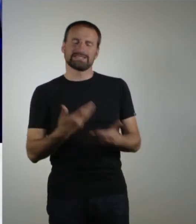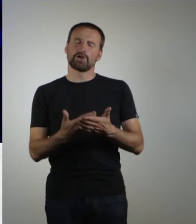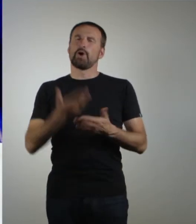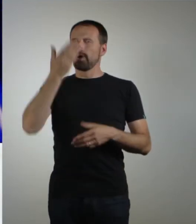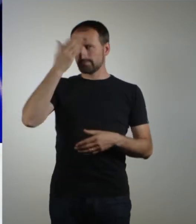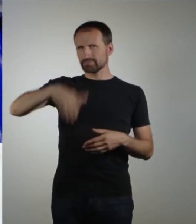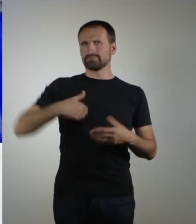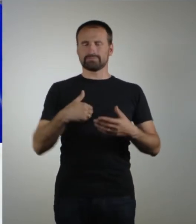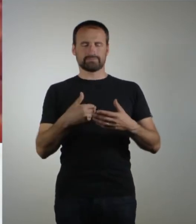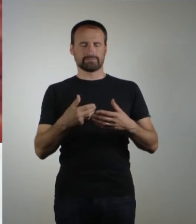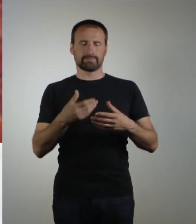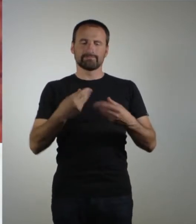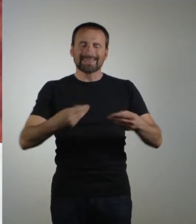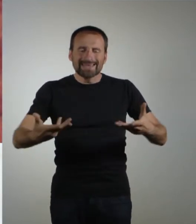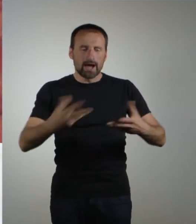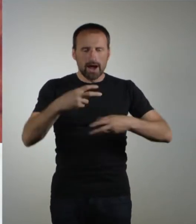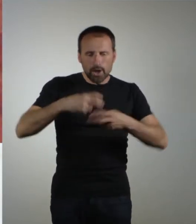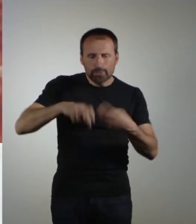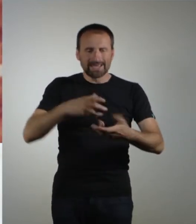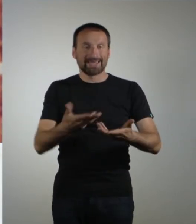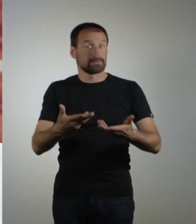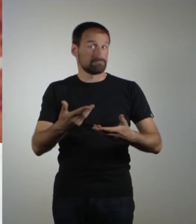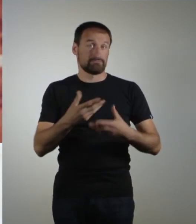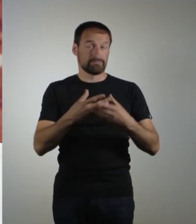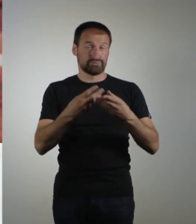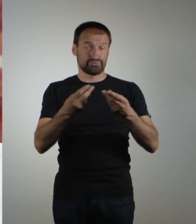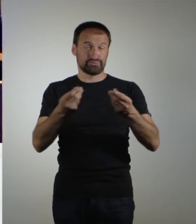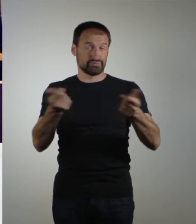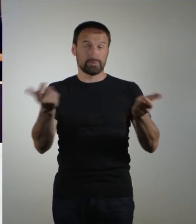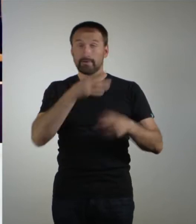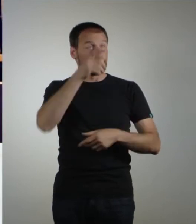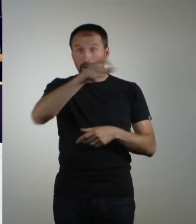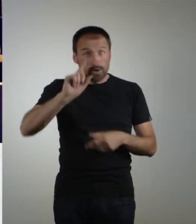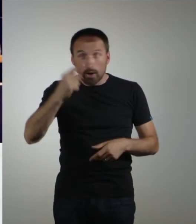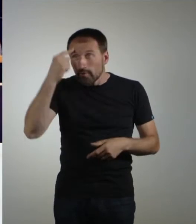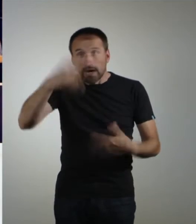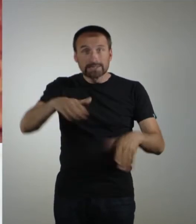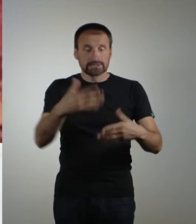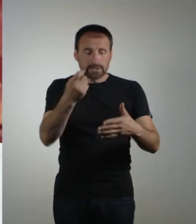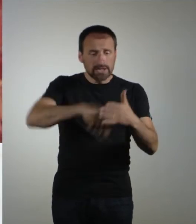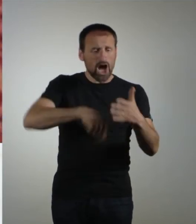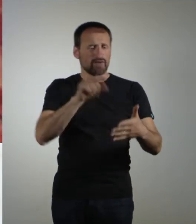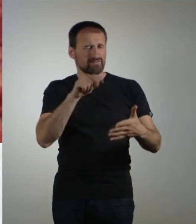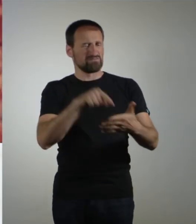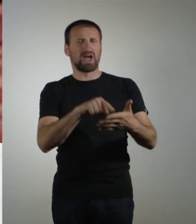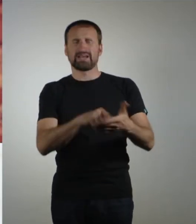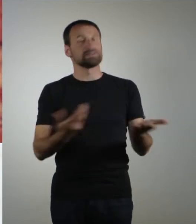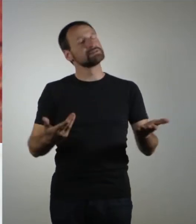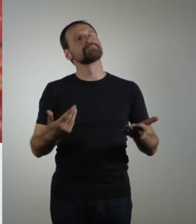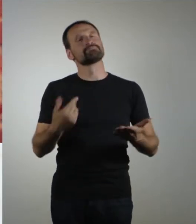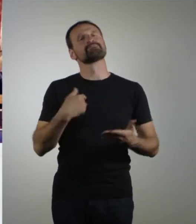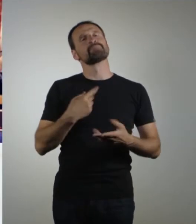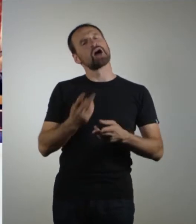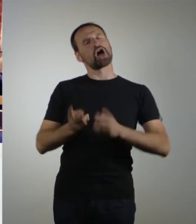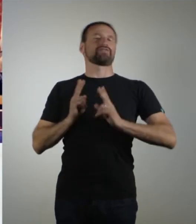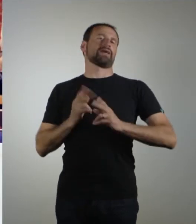Diese Fertigkeit mit Materialien umzugehen geht verloren. Viele Leute wissen auch nicht, was sie kaufen. Ich glaube, das ist schon auch ein Stück so ein Auftrag, den